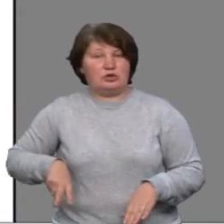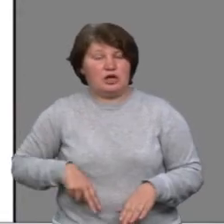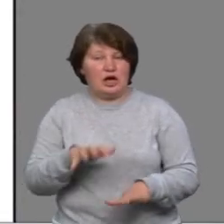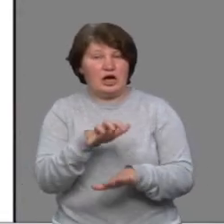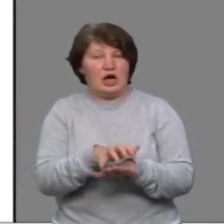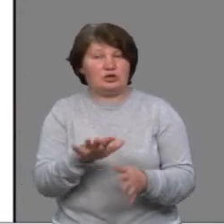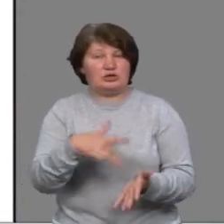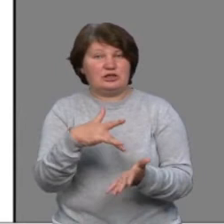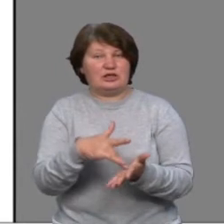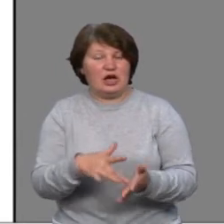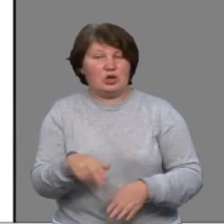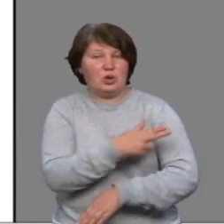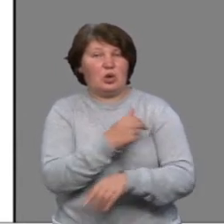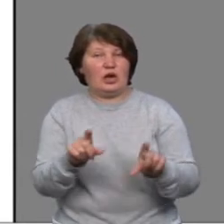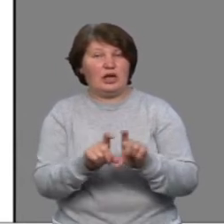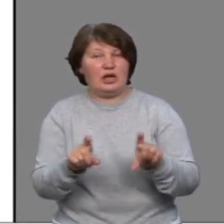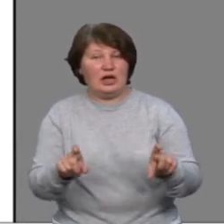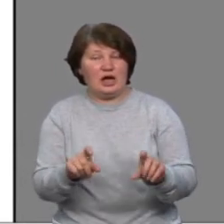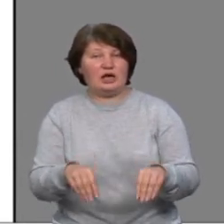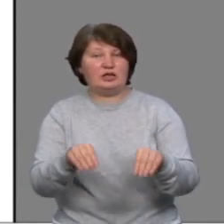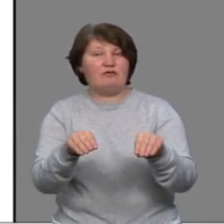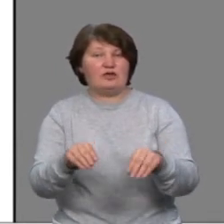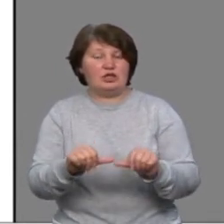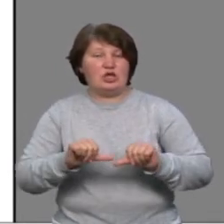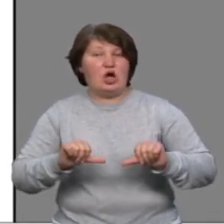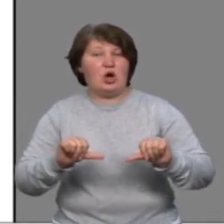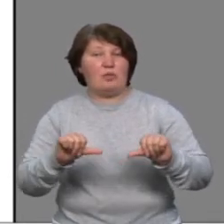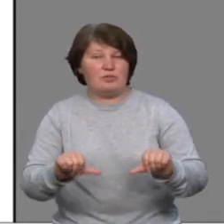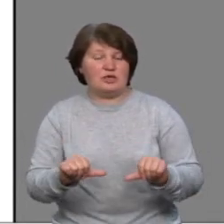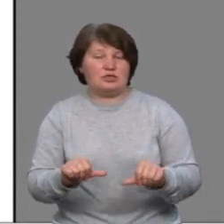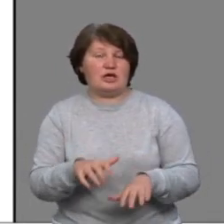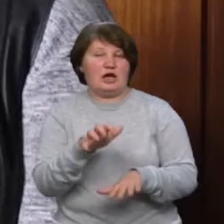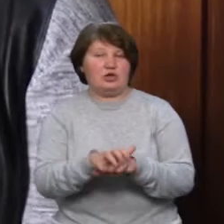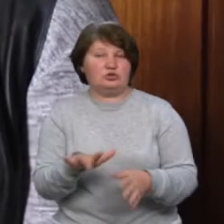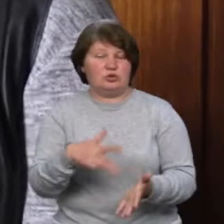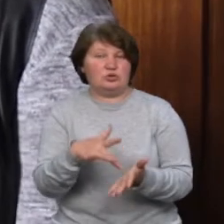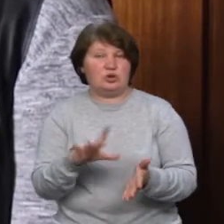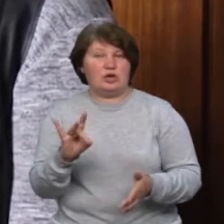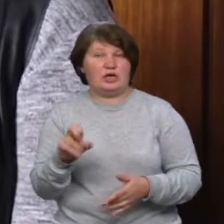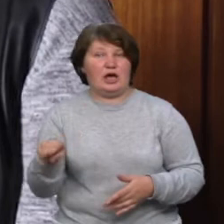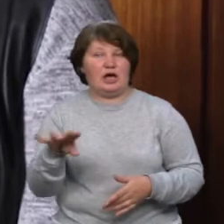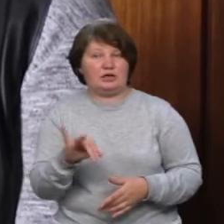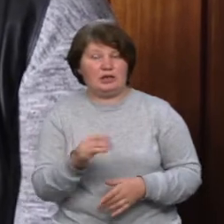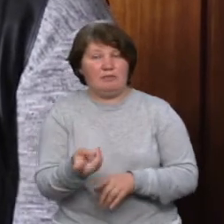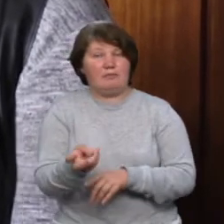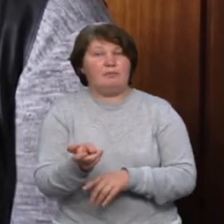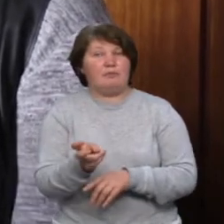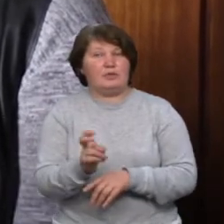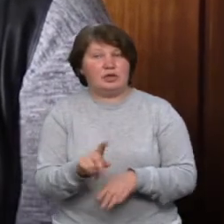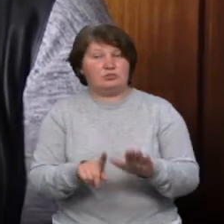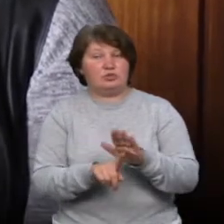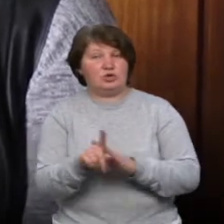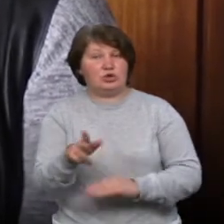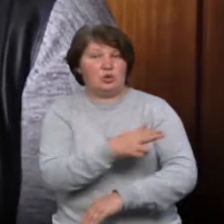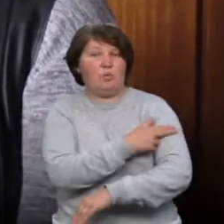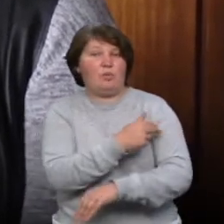центральної лікарні винесли на комісії Калузької міської ради. Вона прийшла спочатку в поліклініку до